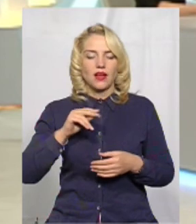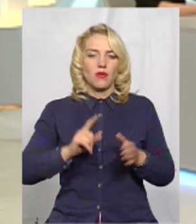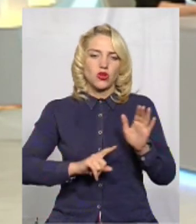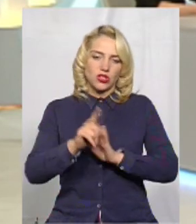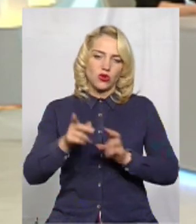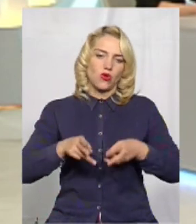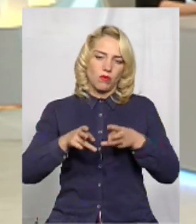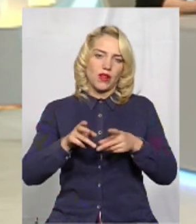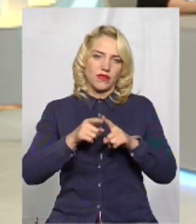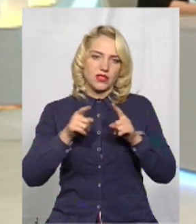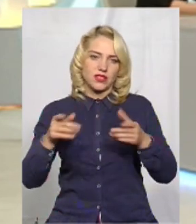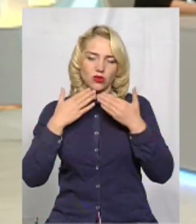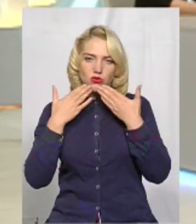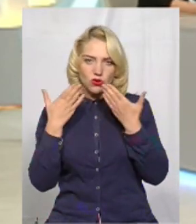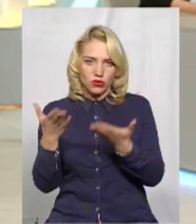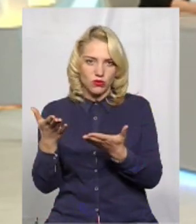сезону?